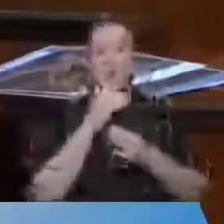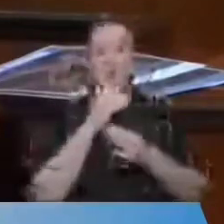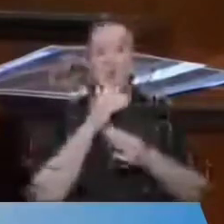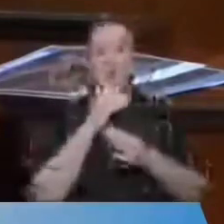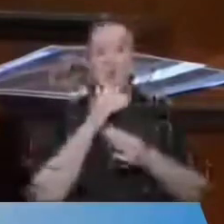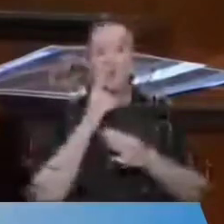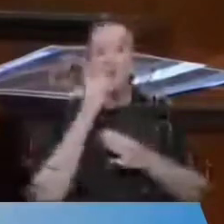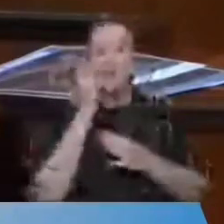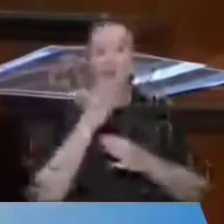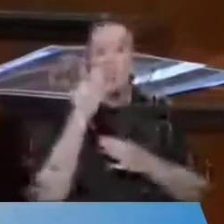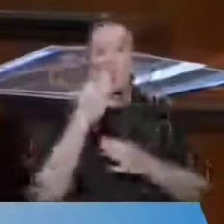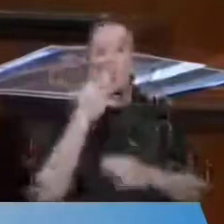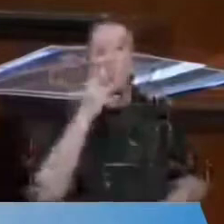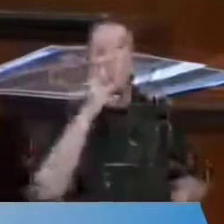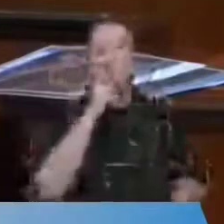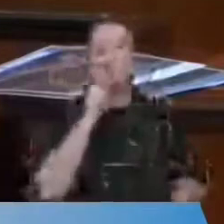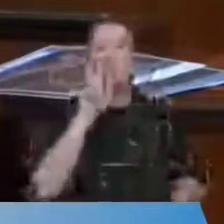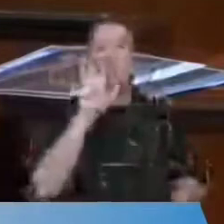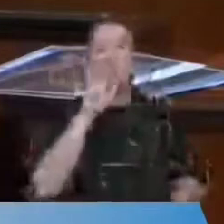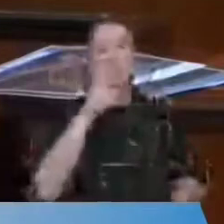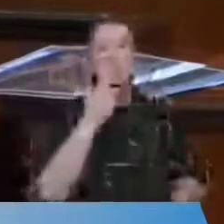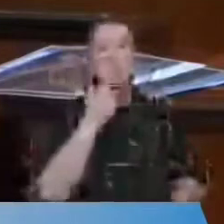Üç yüz otuz beş yıl, üç ay.